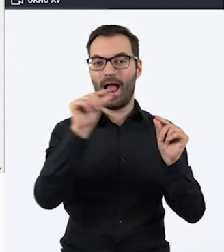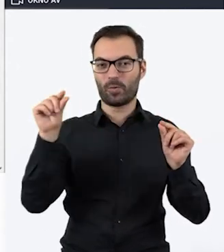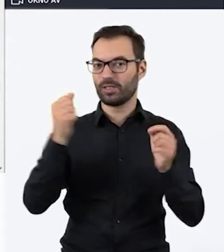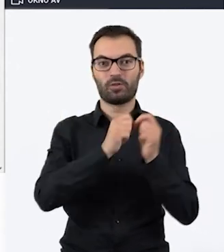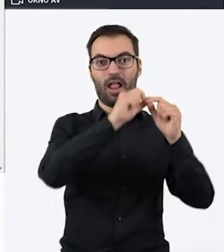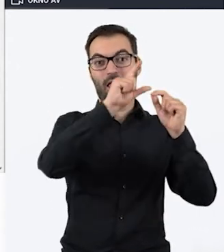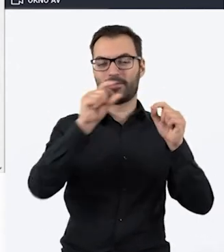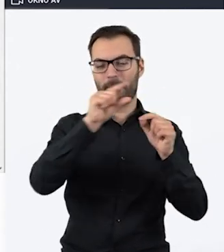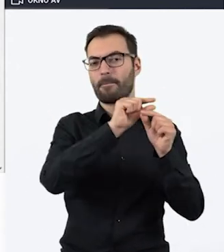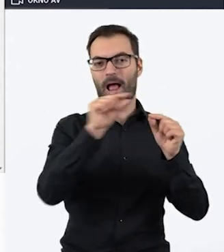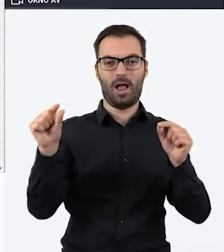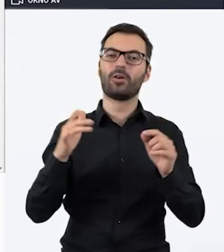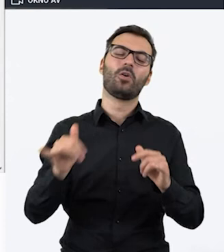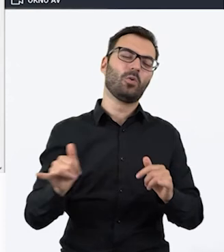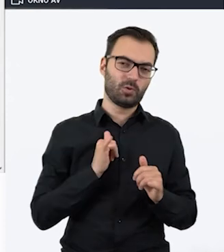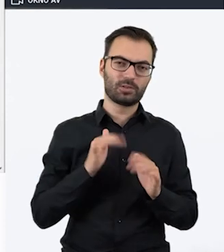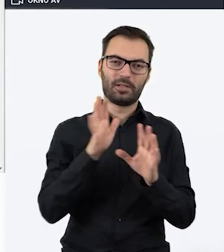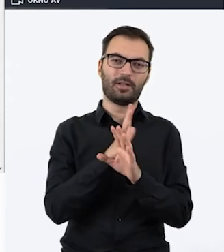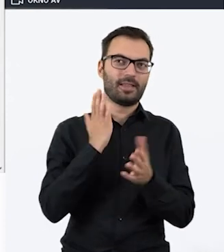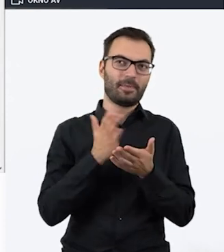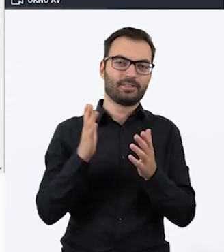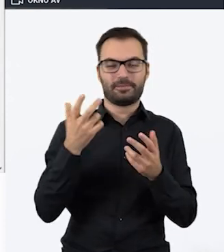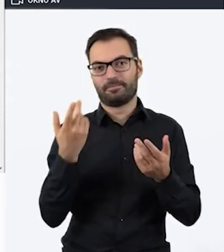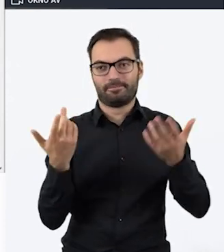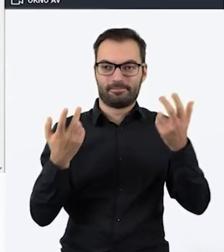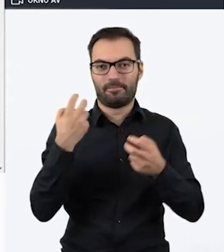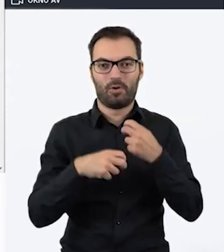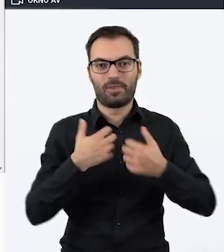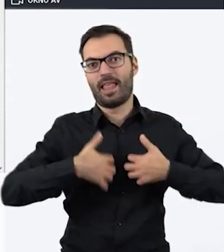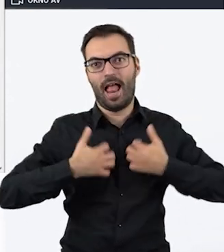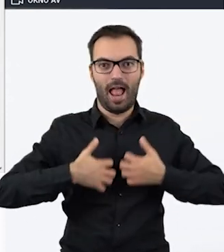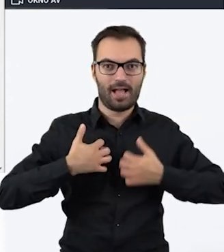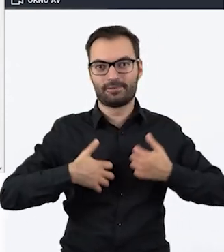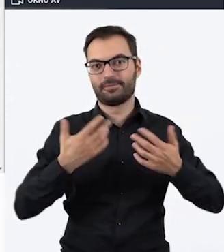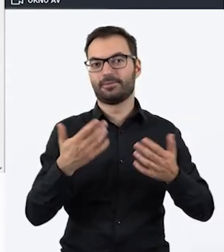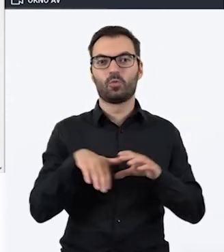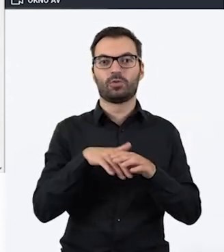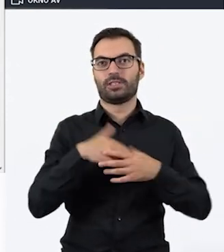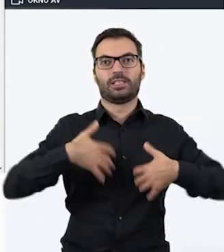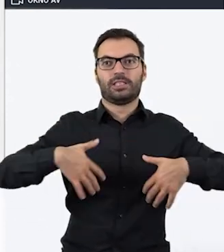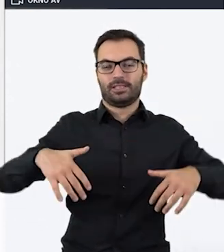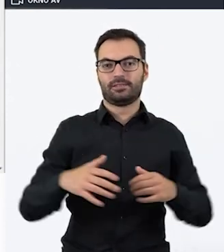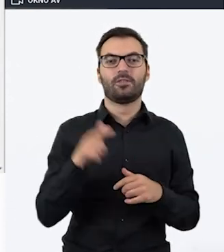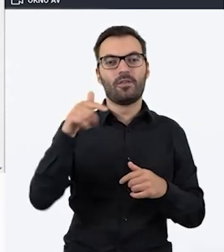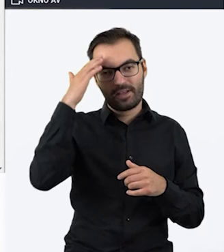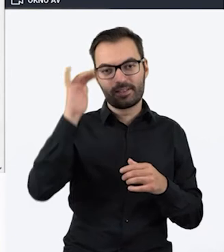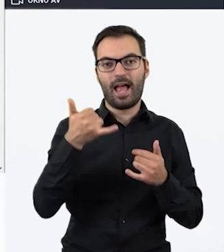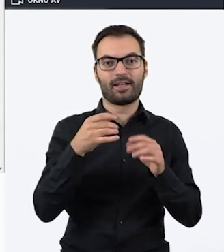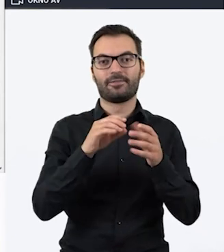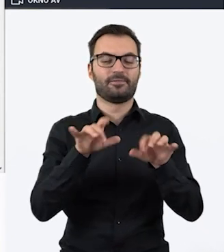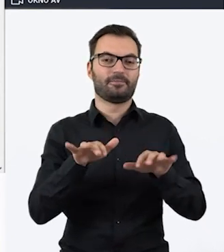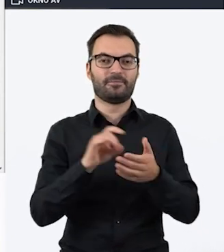Dzięki temu unikniemy jakichś tam niepotrzebnych nerwów na przykład uczestników, tak, żeby wiedzieli w jakiej formie to